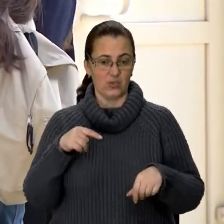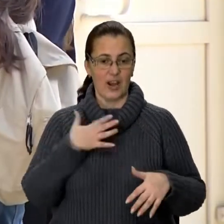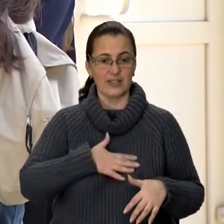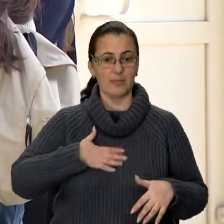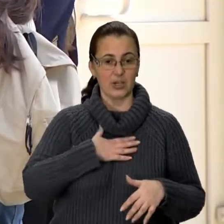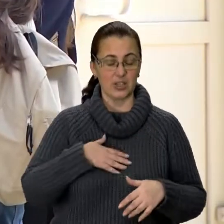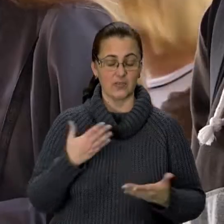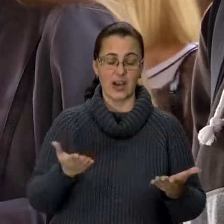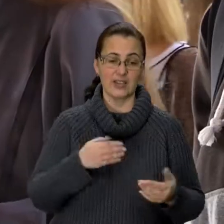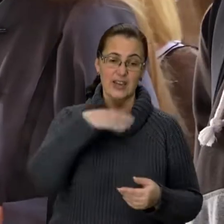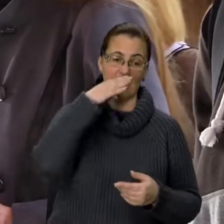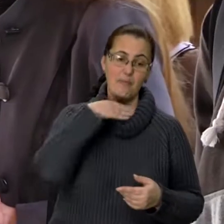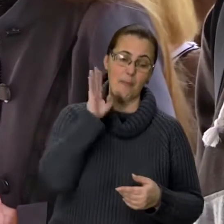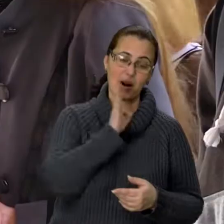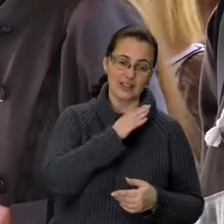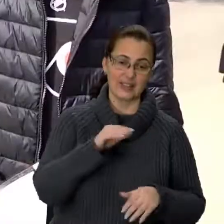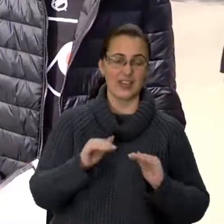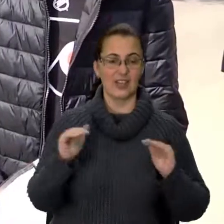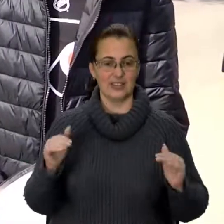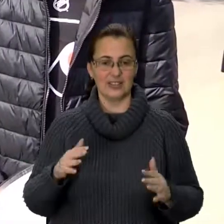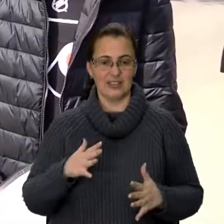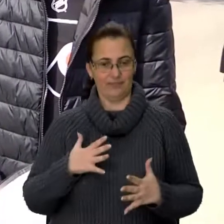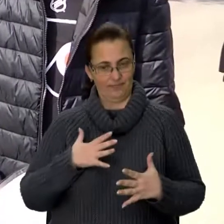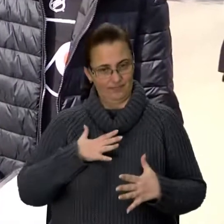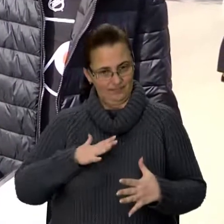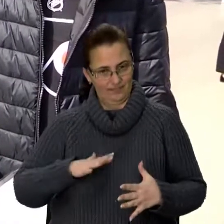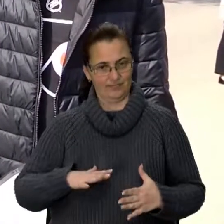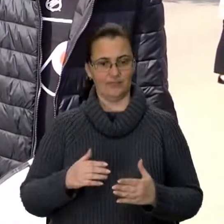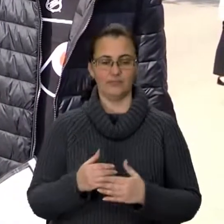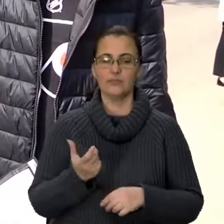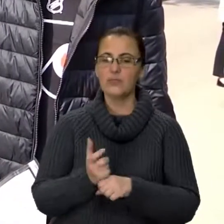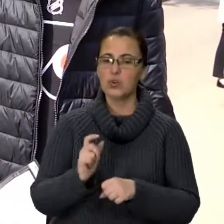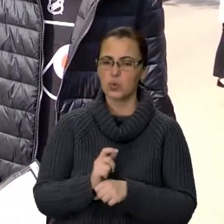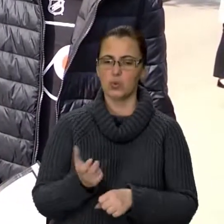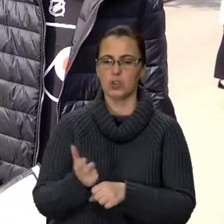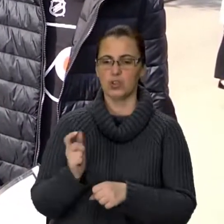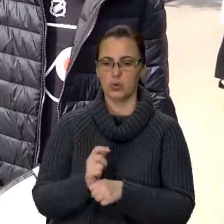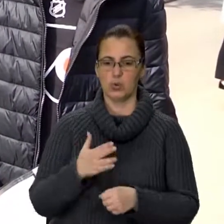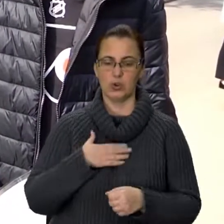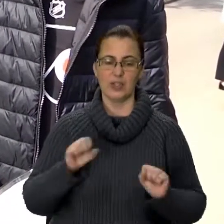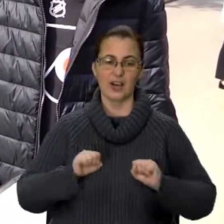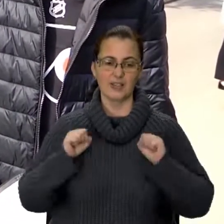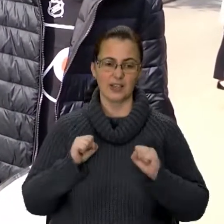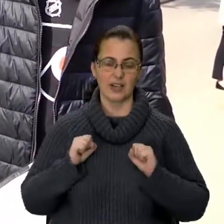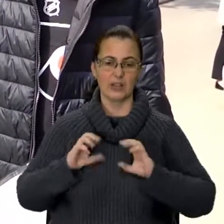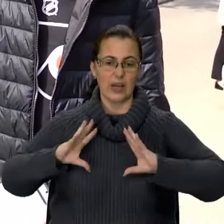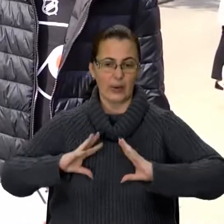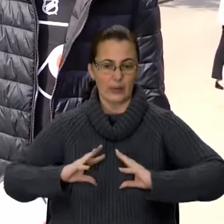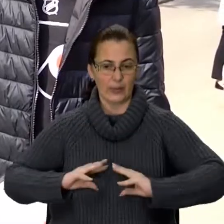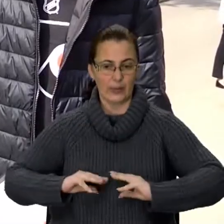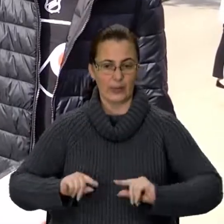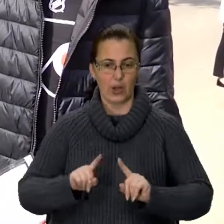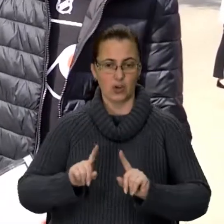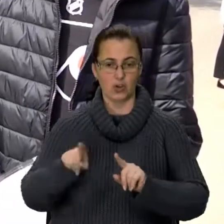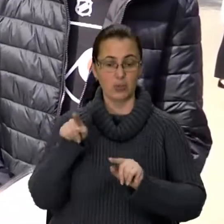яке і батьки, і діти намагаються в собі здолати. Дуже, дуже. Але я стараюся заспокоїтися, щоб